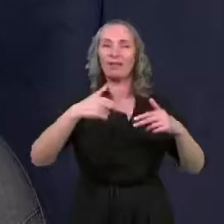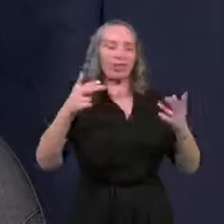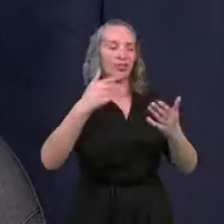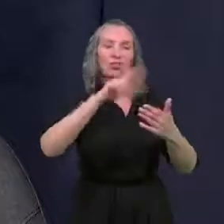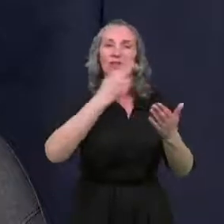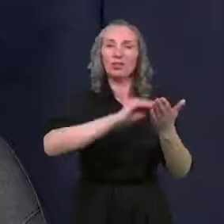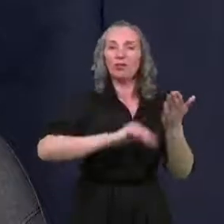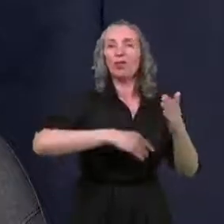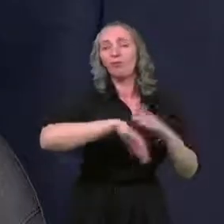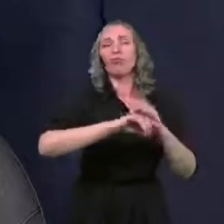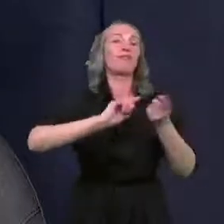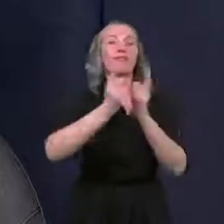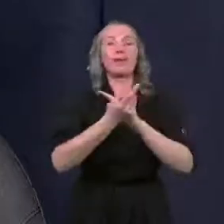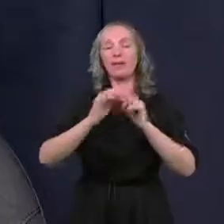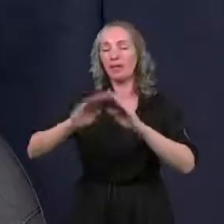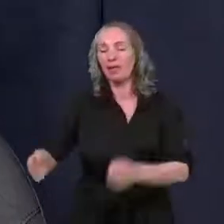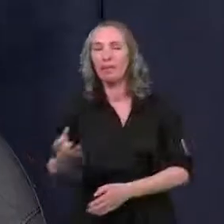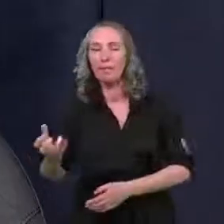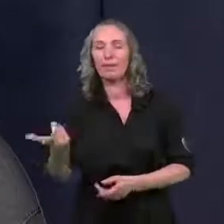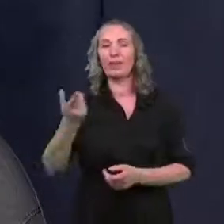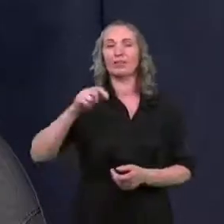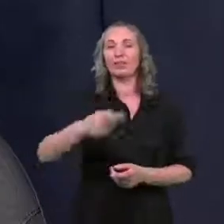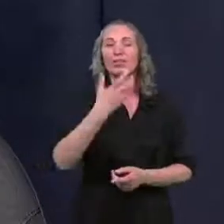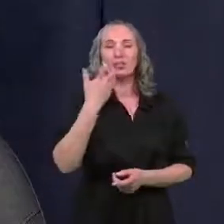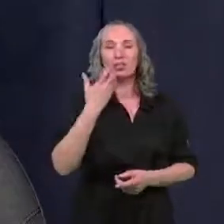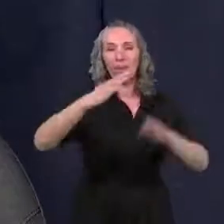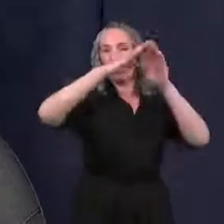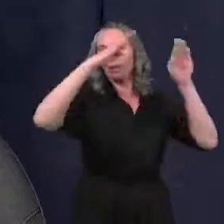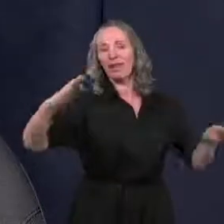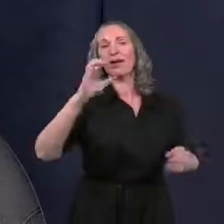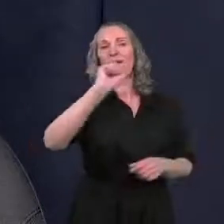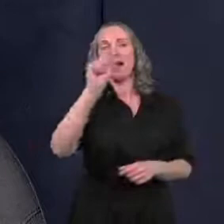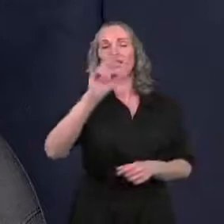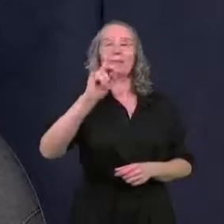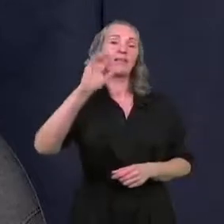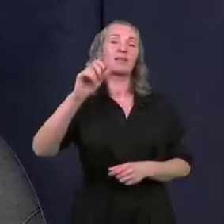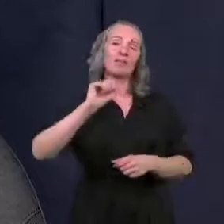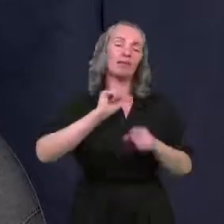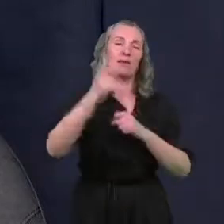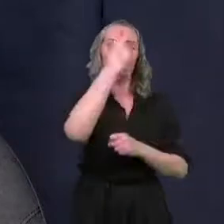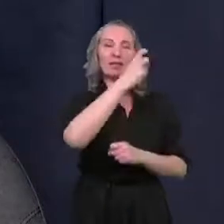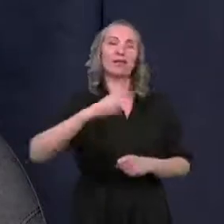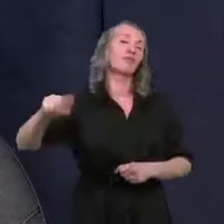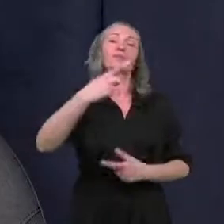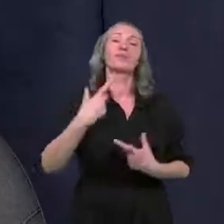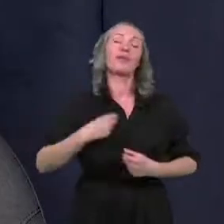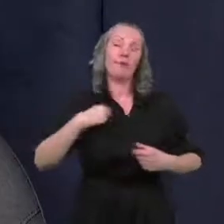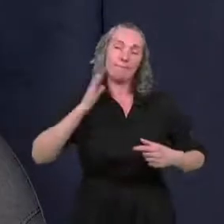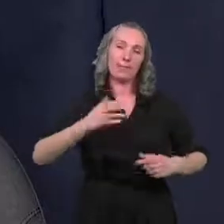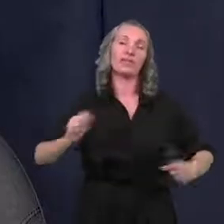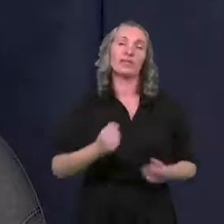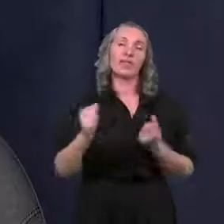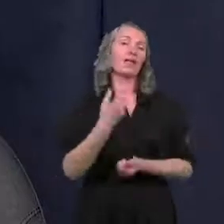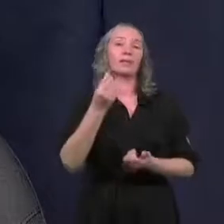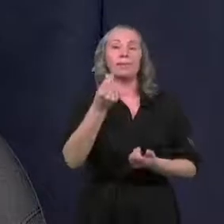wymianę powiedzmy źródeł ciepła, azbestu. Dlatego widzimy, że jest zainteresowanie, także będziemy starali się te pieniądze oczywiście